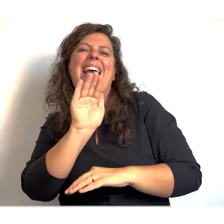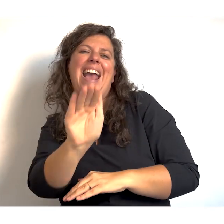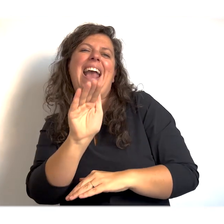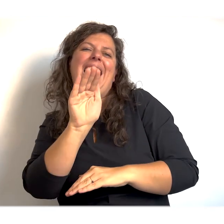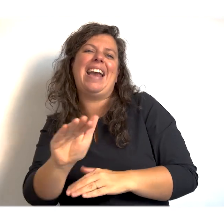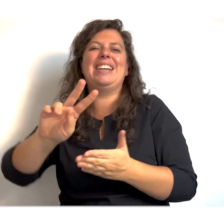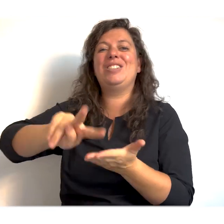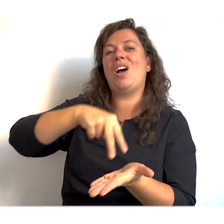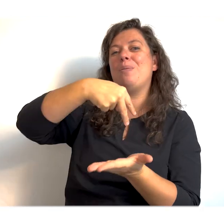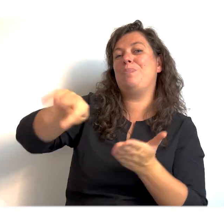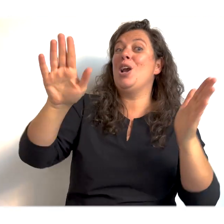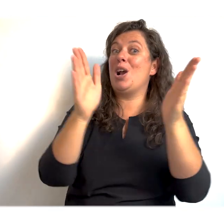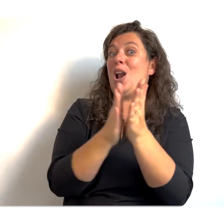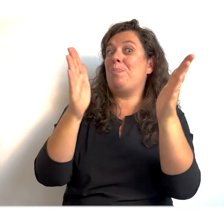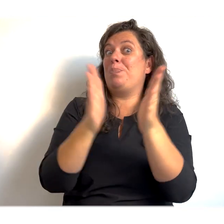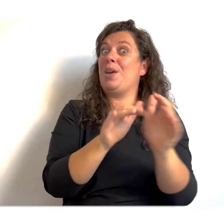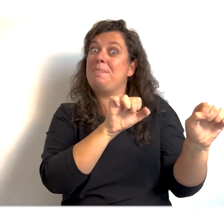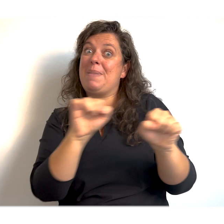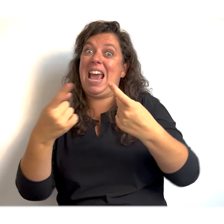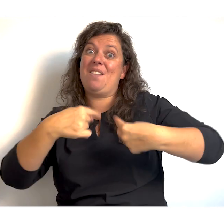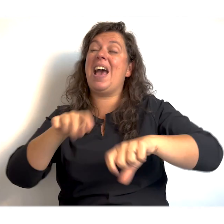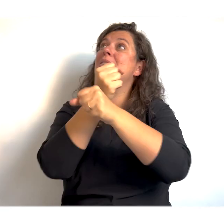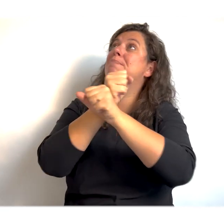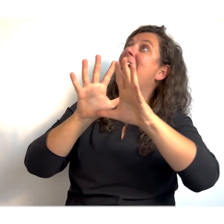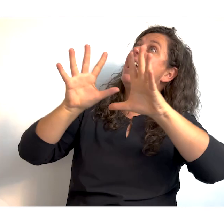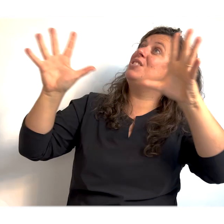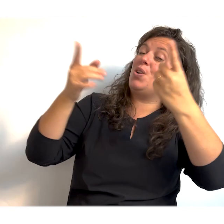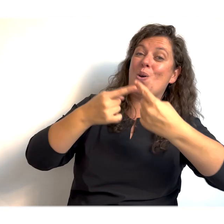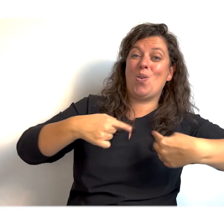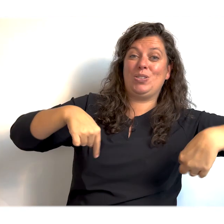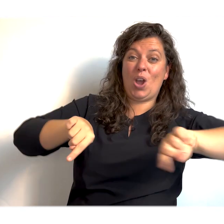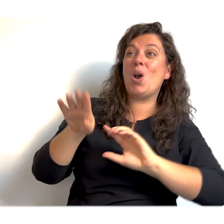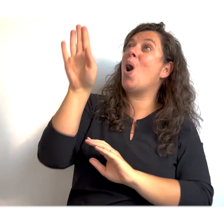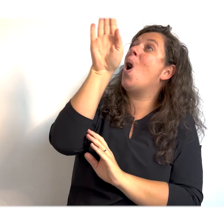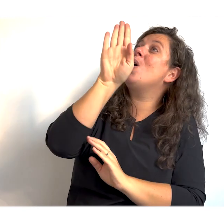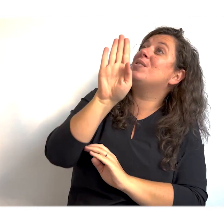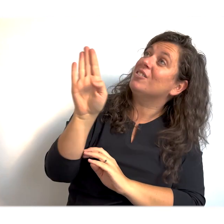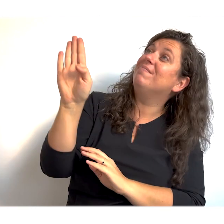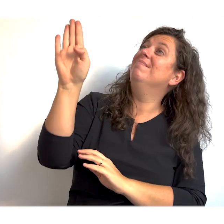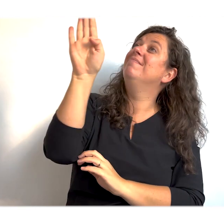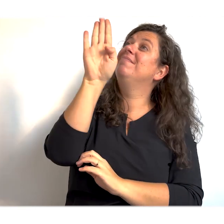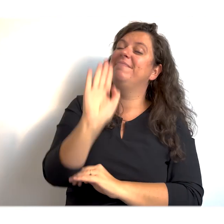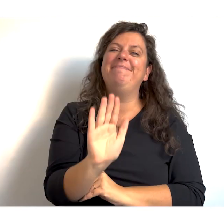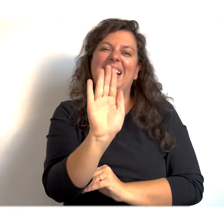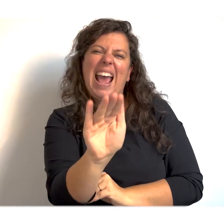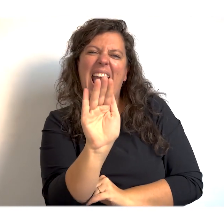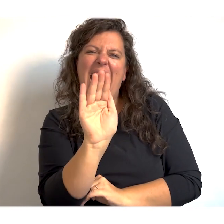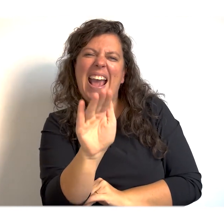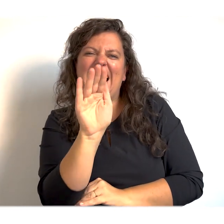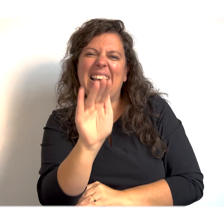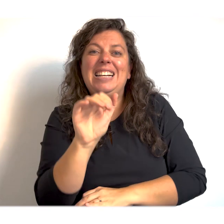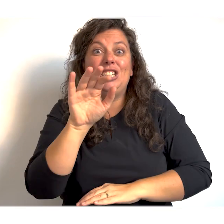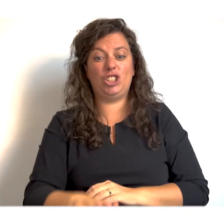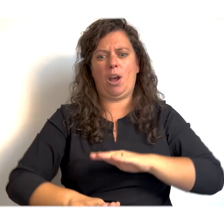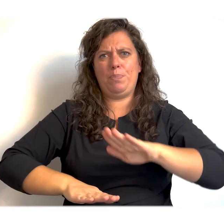Hey, klap je mee. Wij prijzen onze God. Hey,